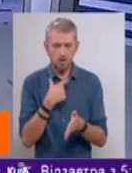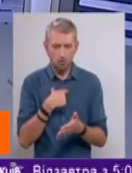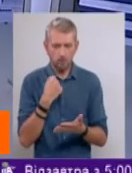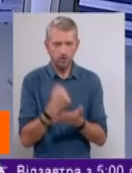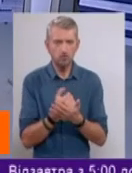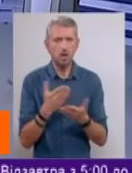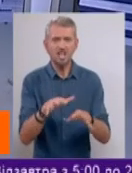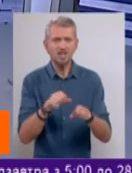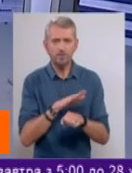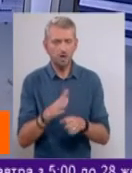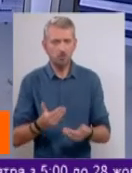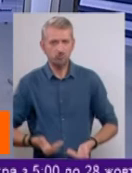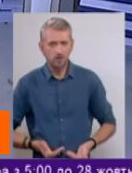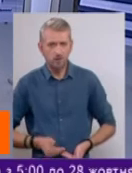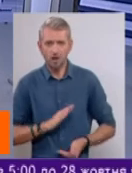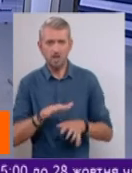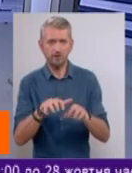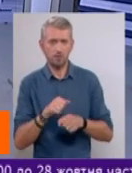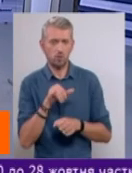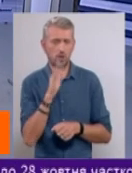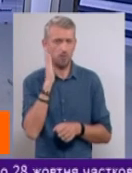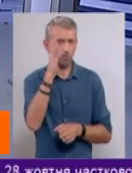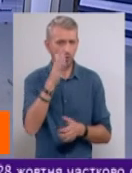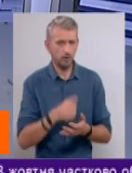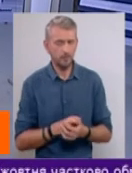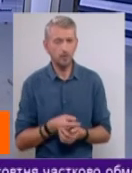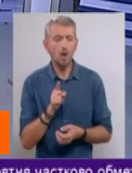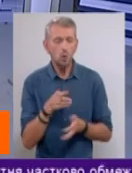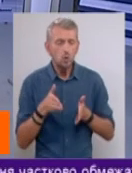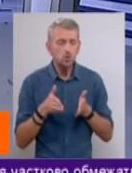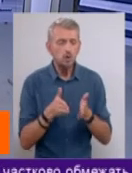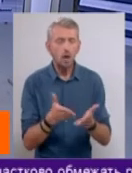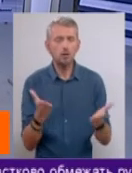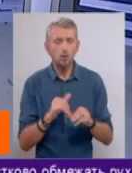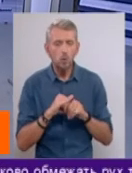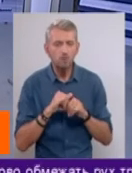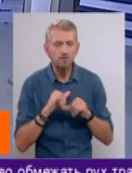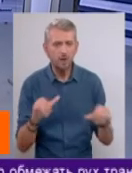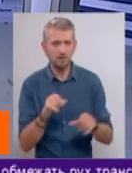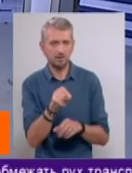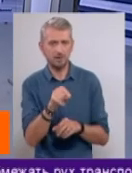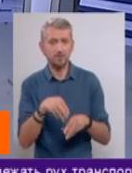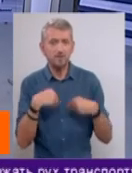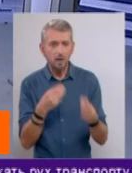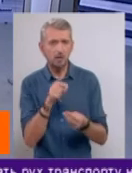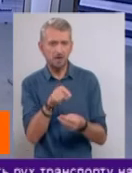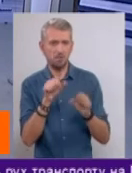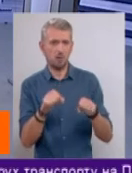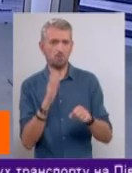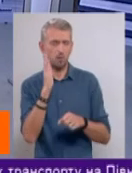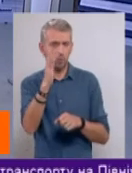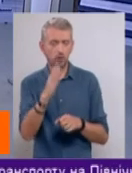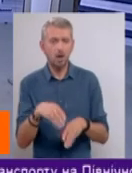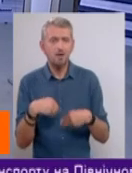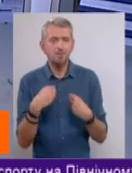відбирає її життя, і не відбирає в неї майбутнє. А той шлях, який розвиває її, і дає їй майбутнє, і